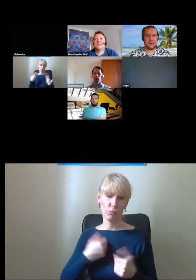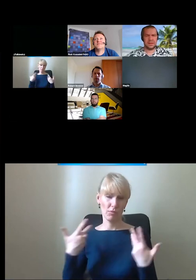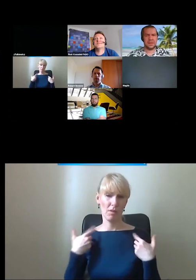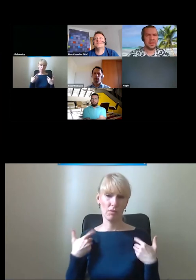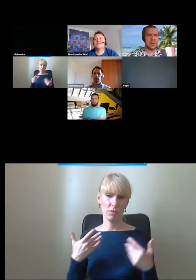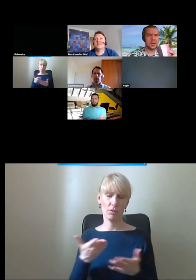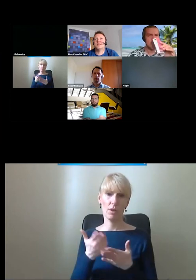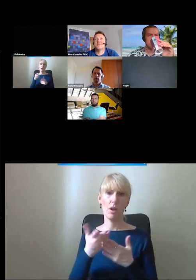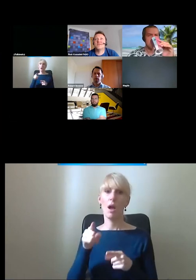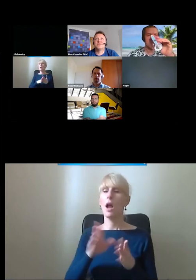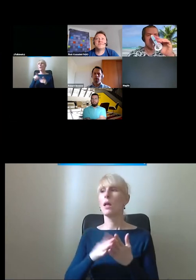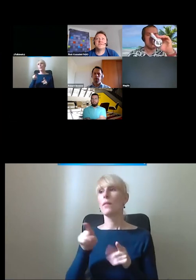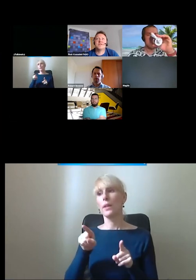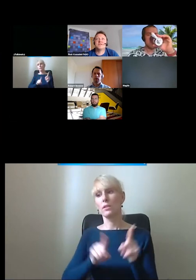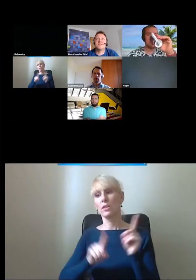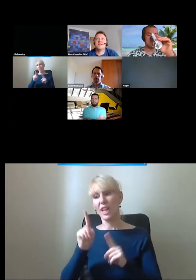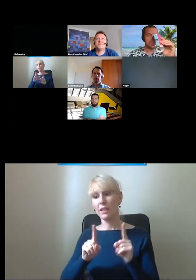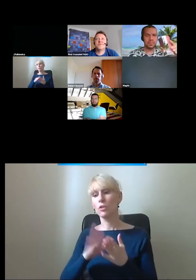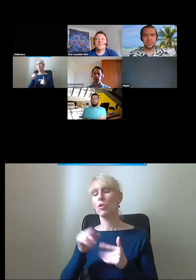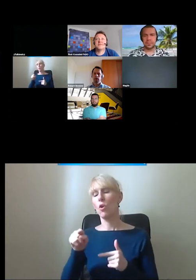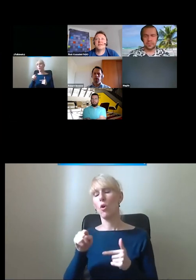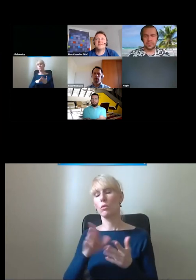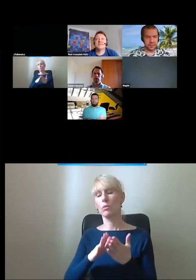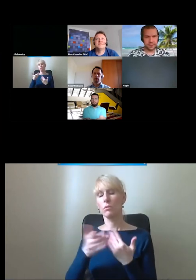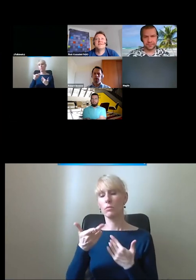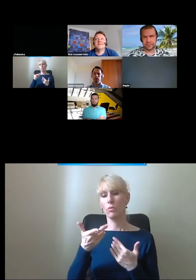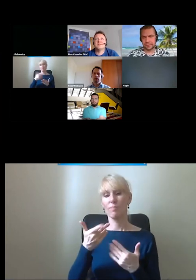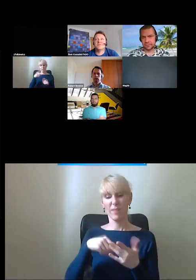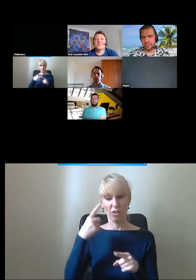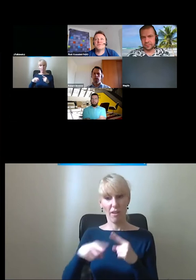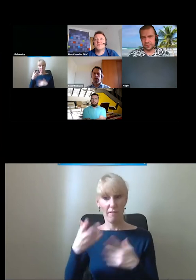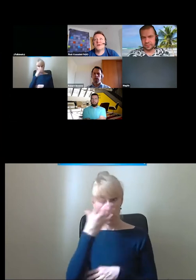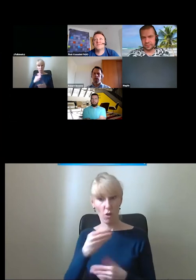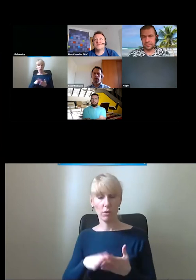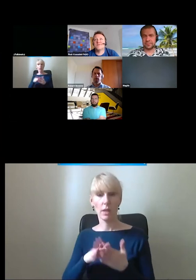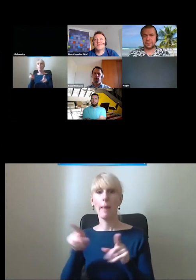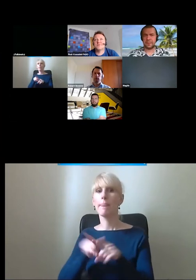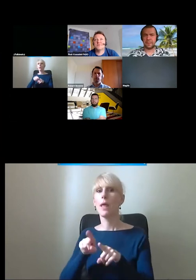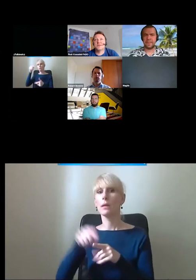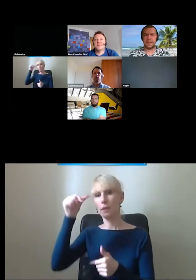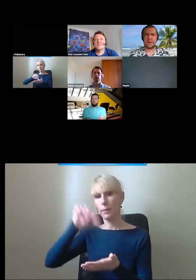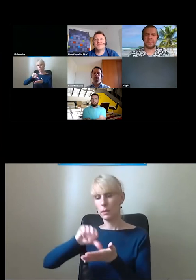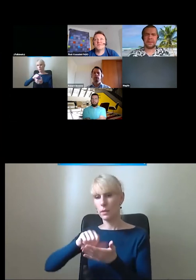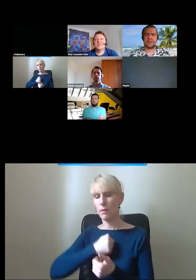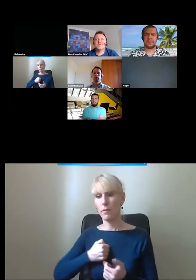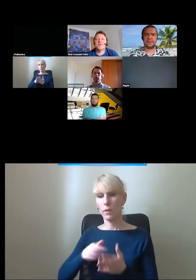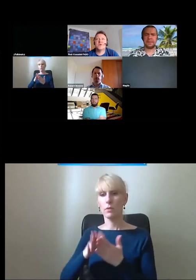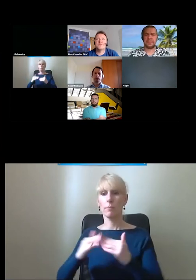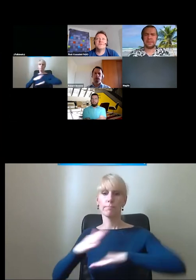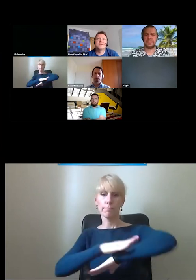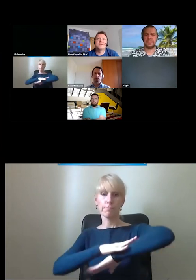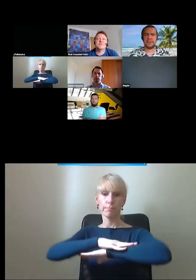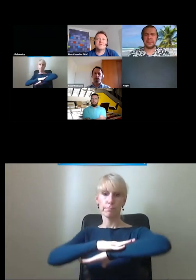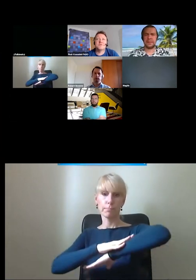szczęście rzadko wygląda też tak źle. Po ręczoła winda na centralnym po modernizacji też na początku wymagała przyzywania obsługi. Natomiast pochły chodnik